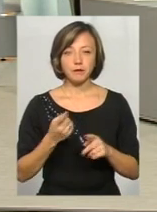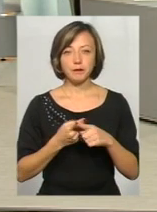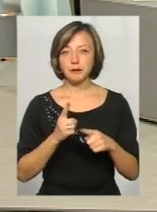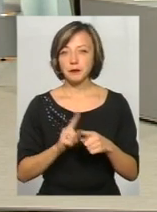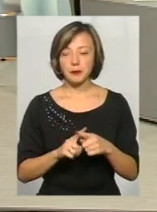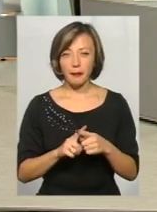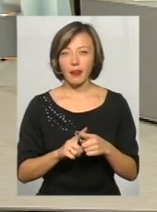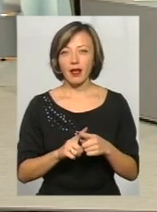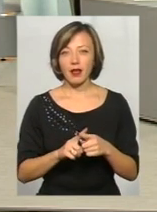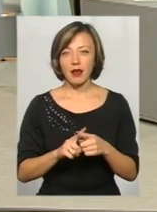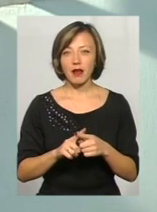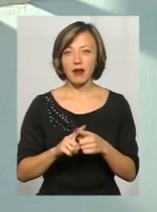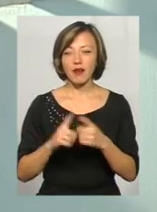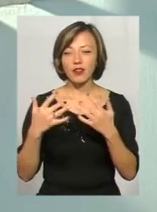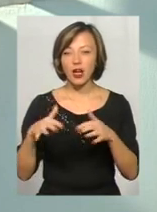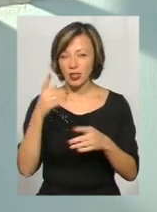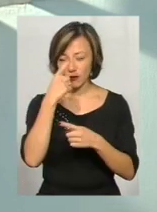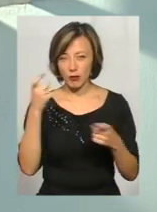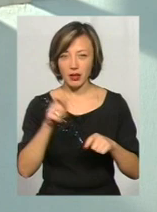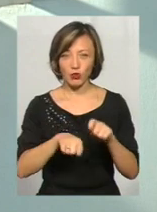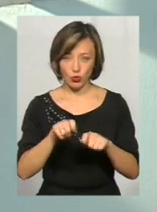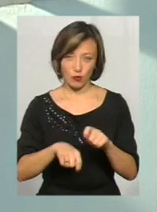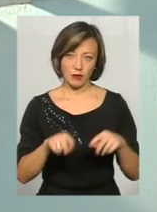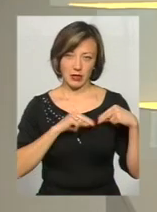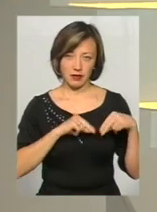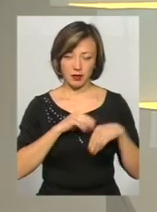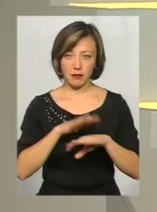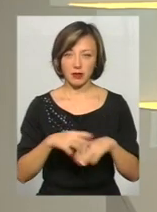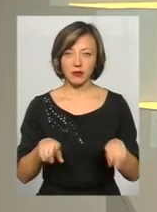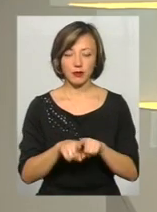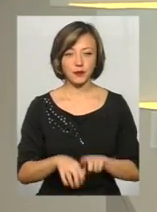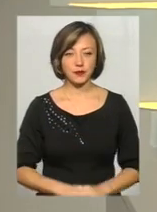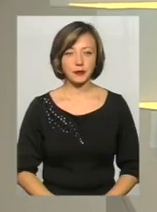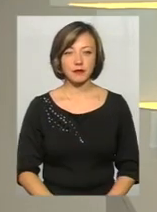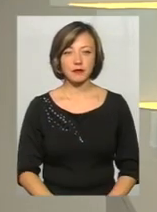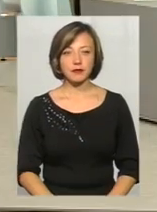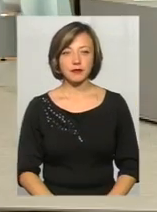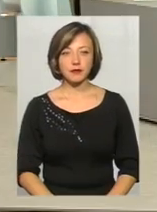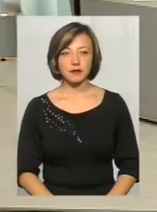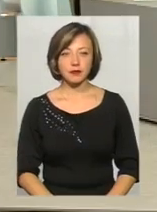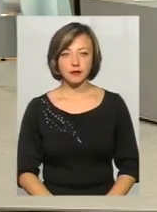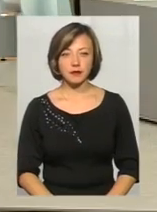витик інформації по клієнтам. Контролюється також. Дякую. Пане Юрію, як ви прокоментуєте це питання?